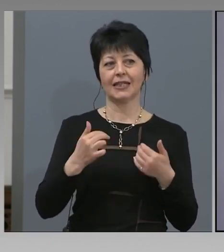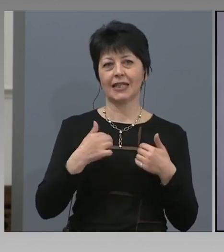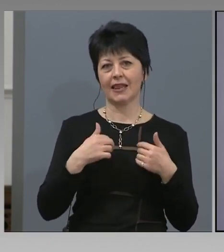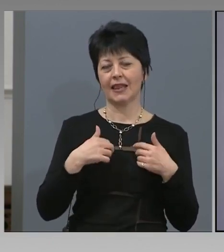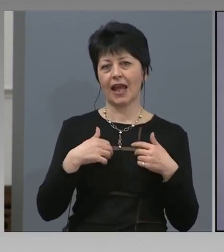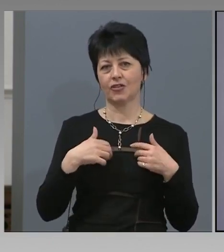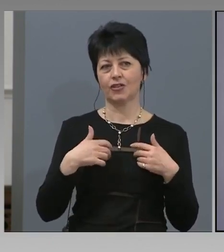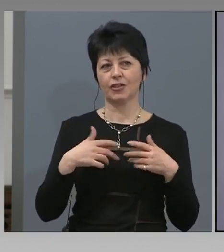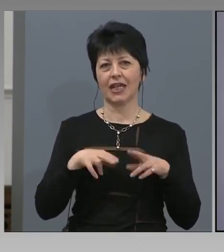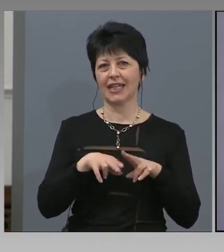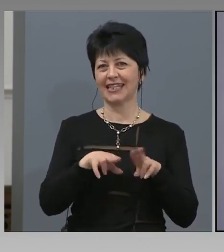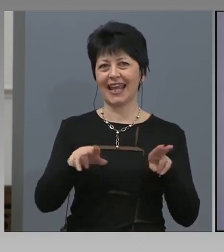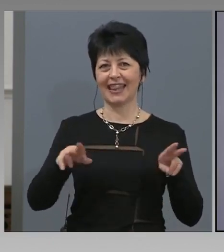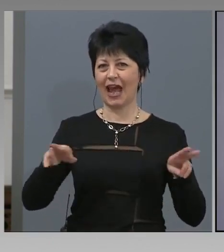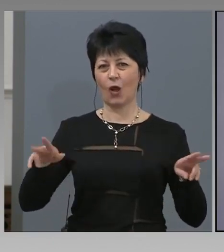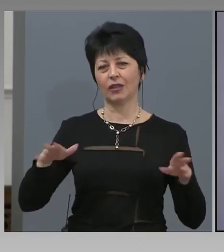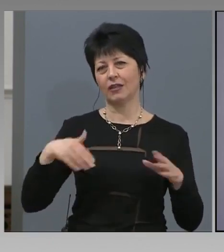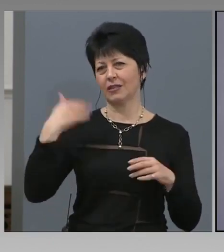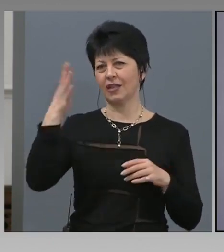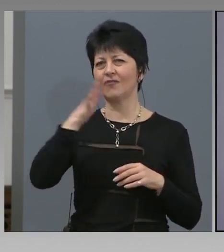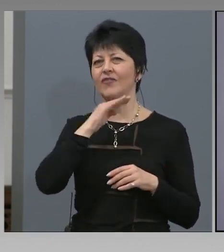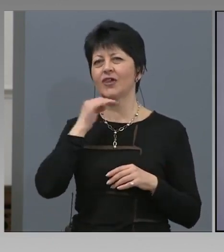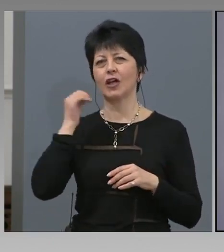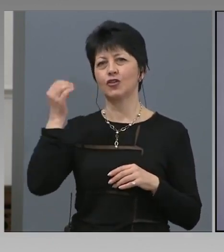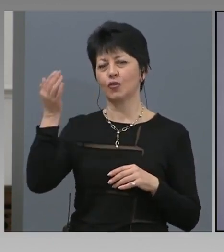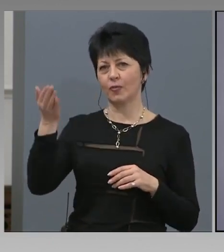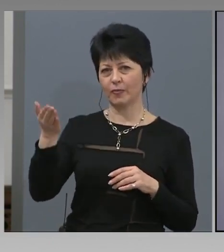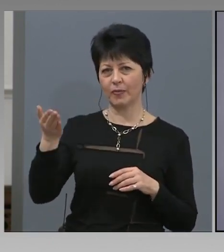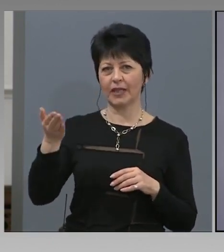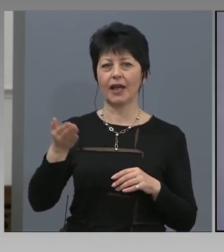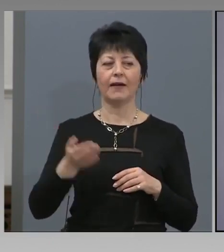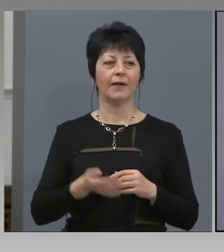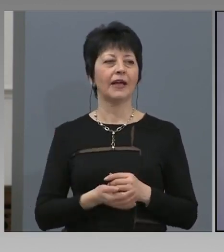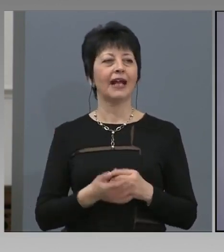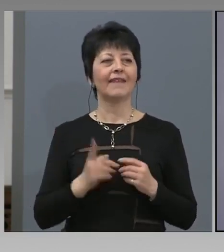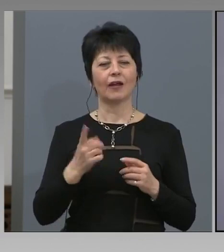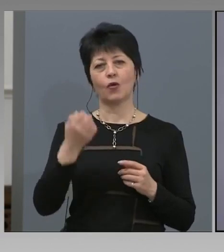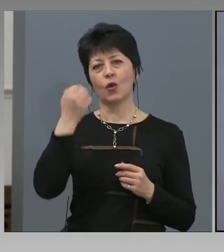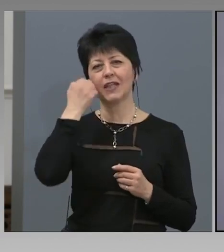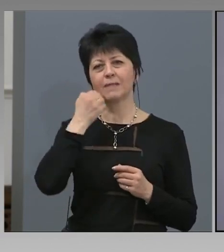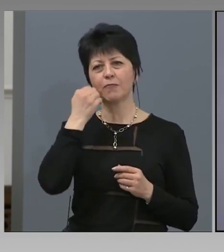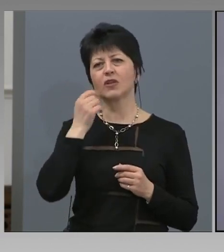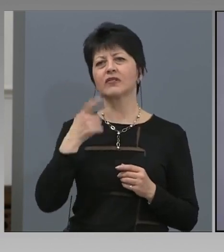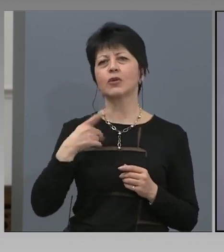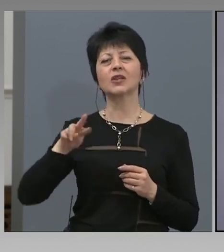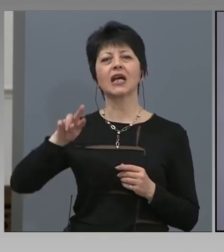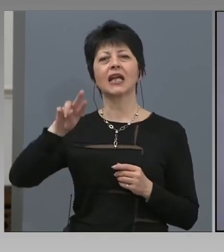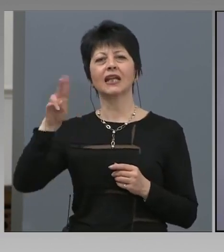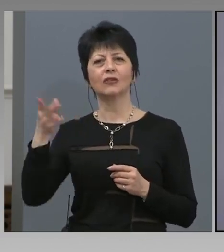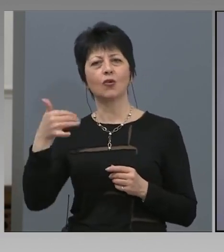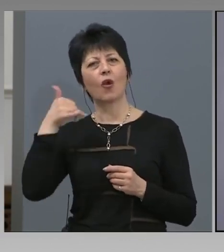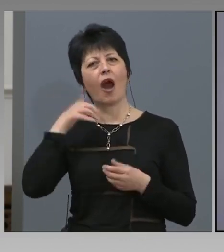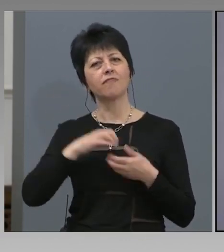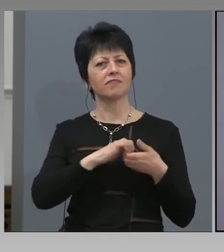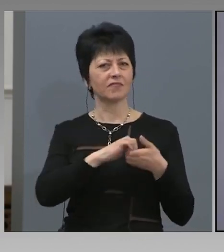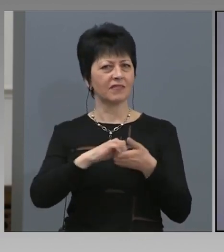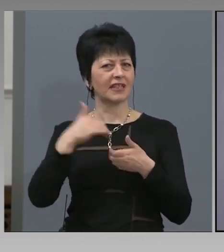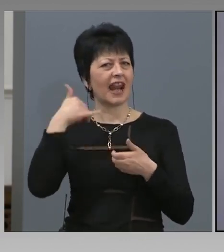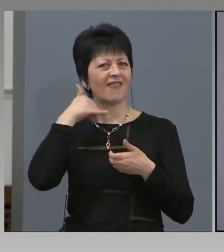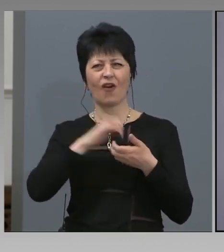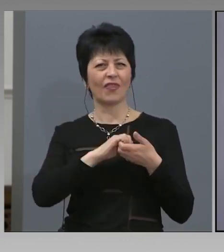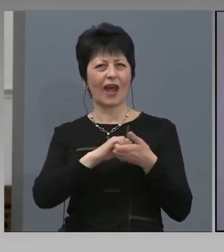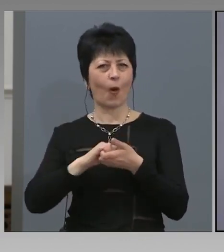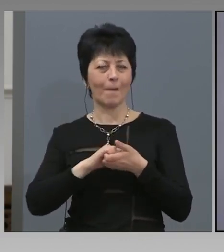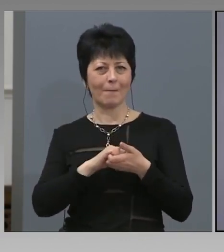чужбина?.е. може ли, ако си абонат на British Telecom или нещо подобно, да го ползваш? Защото информацията за тях е доста важна, тъй като те